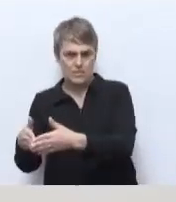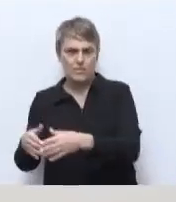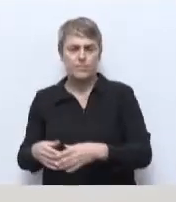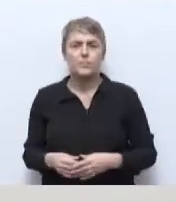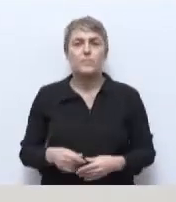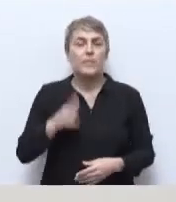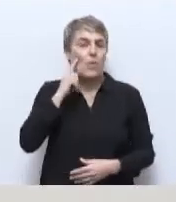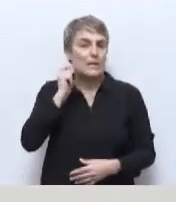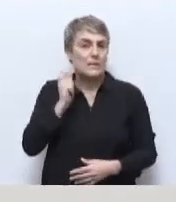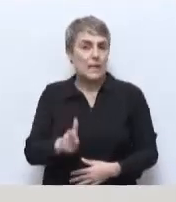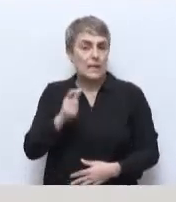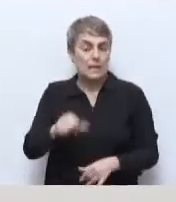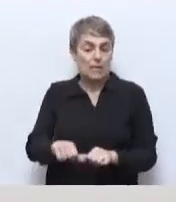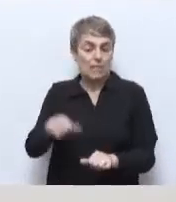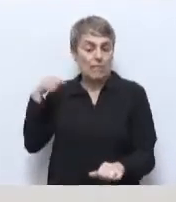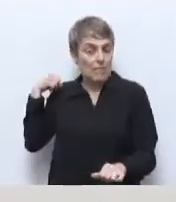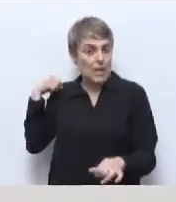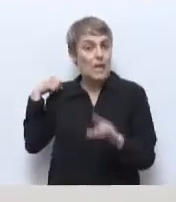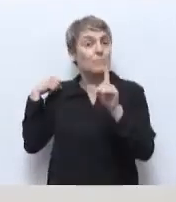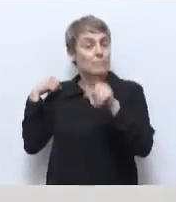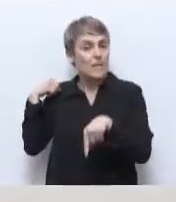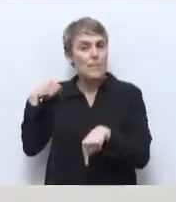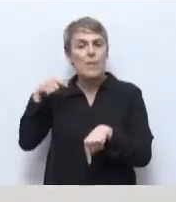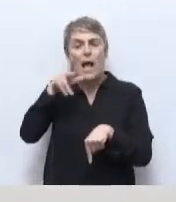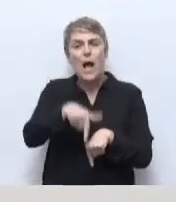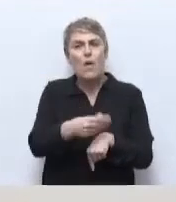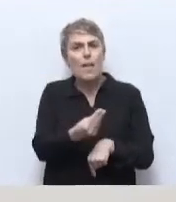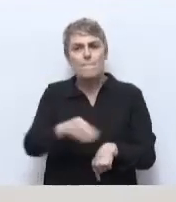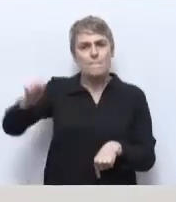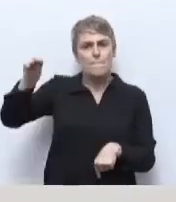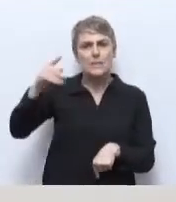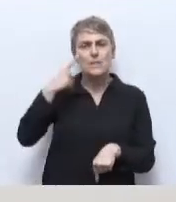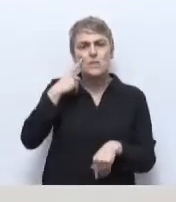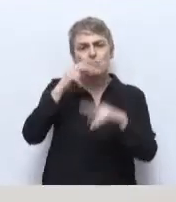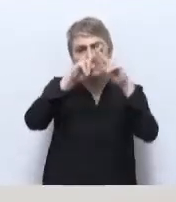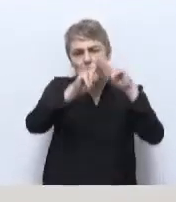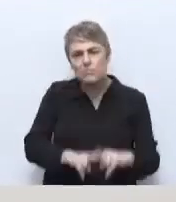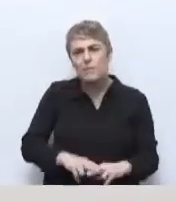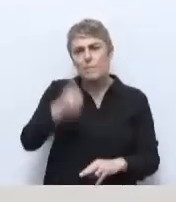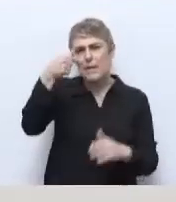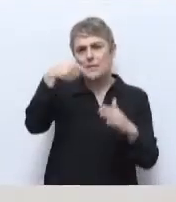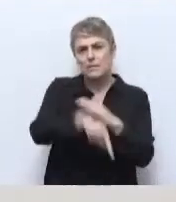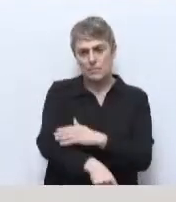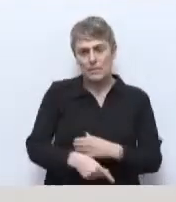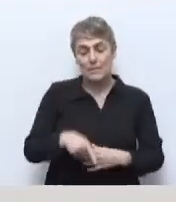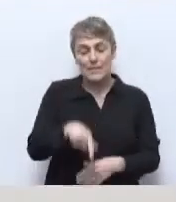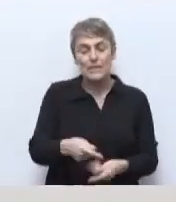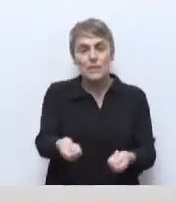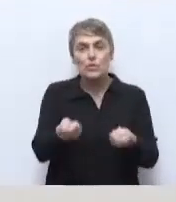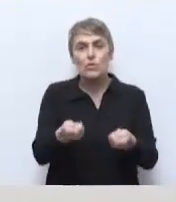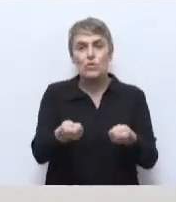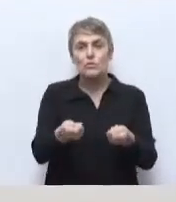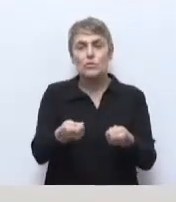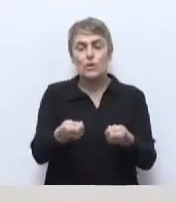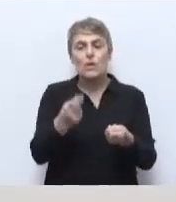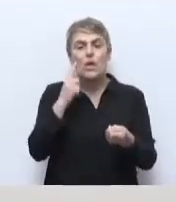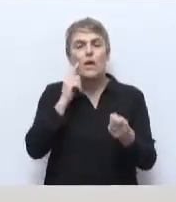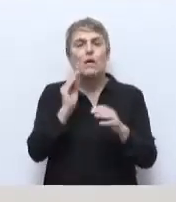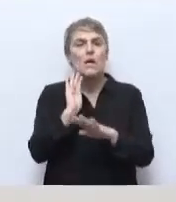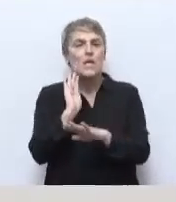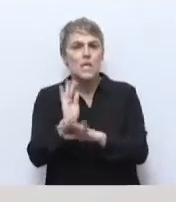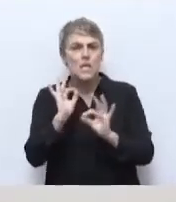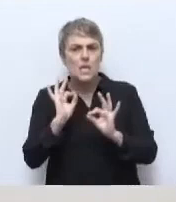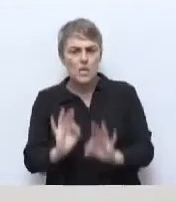habitual durant tot l'estat d'alarma, però que a més ara li afegim alguns controls més. Aquests controls se mantendrà